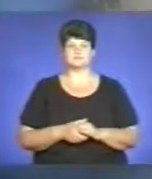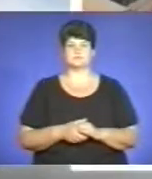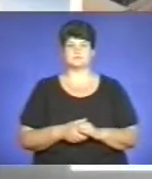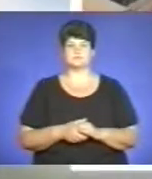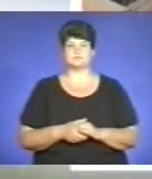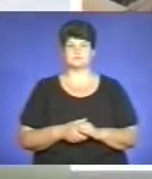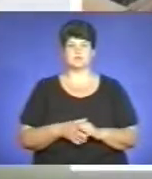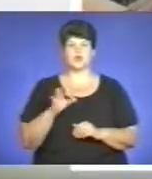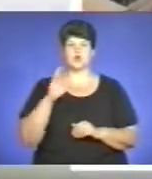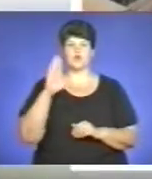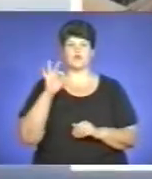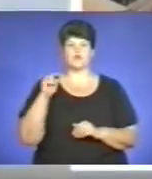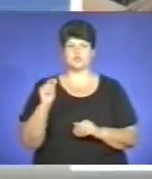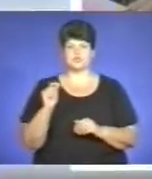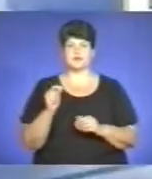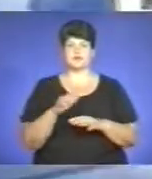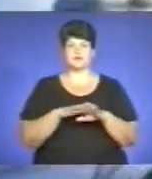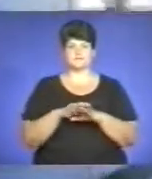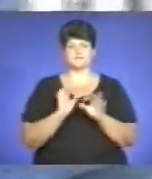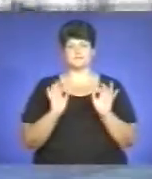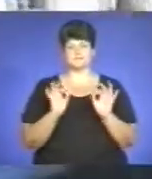Овочі на ринку за помірну ціну.